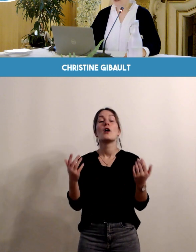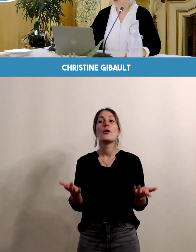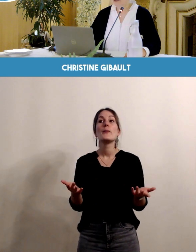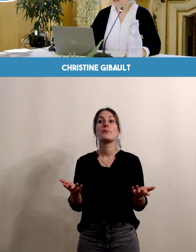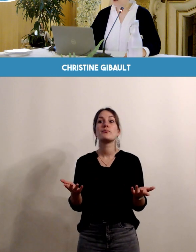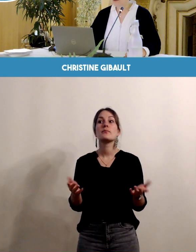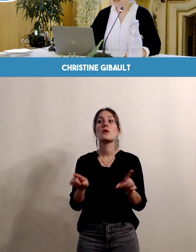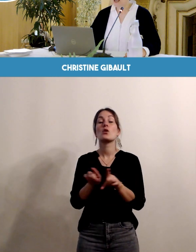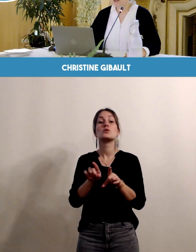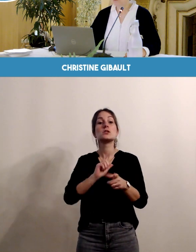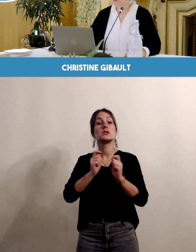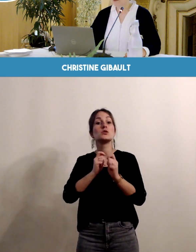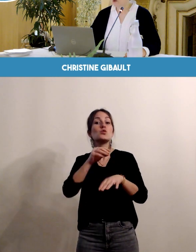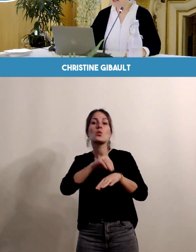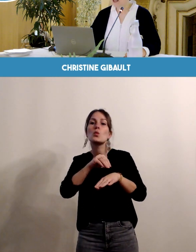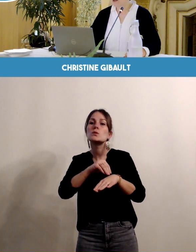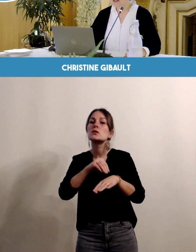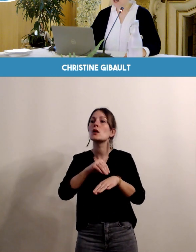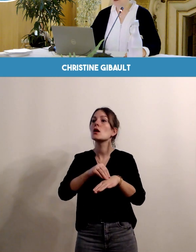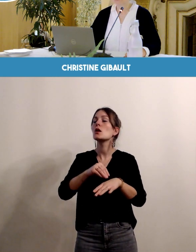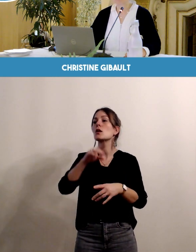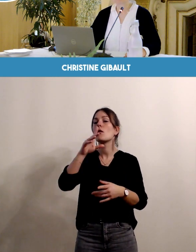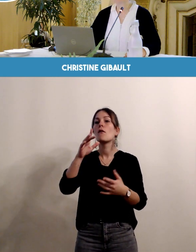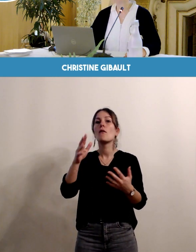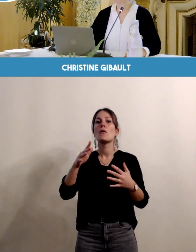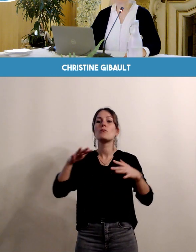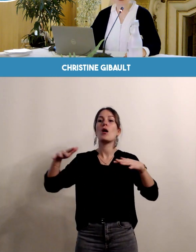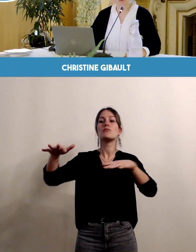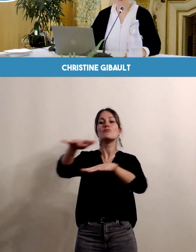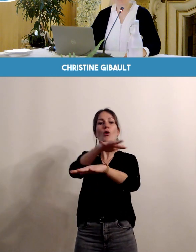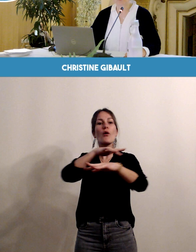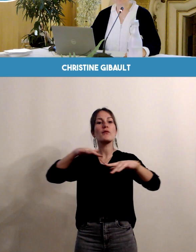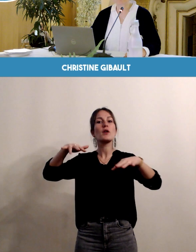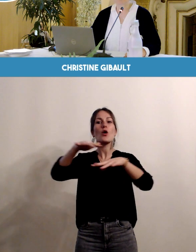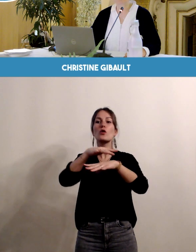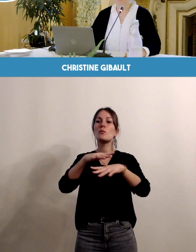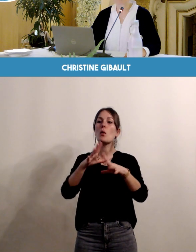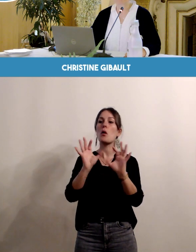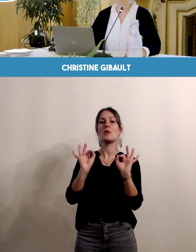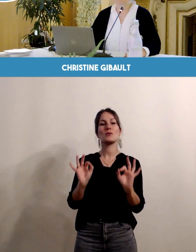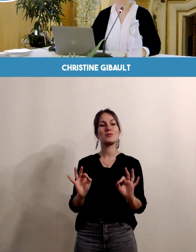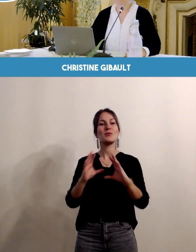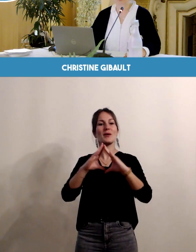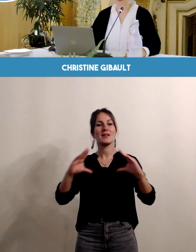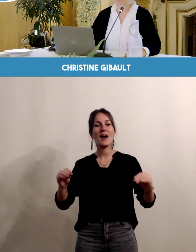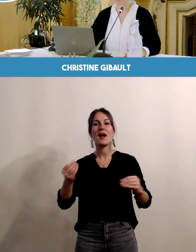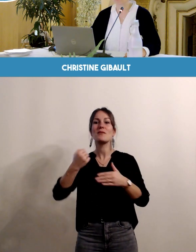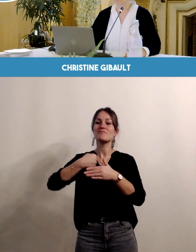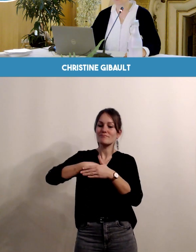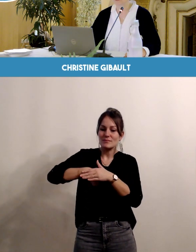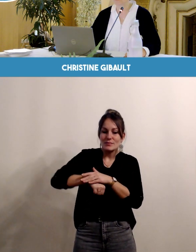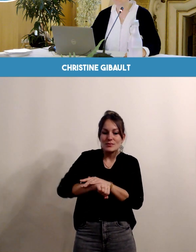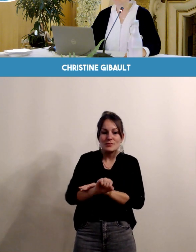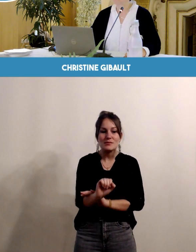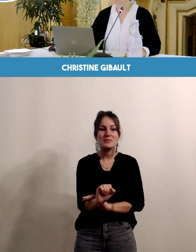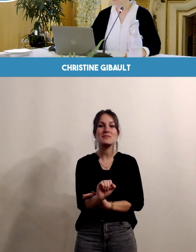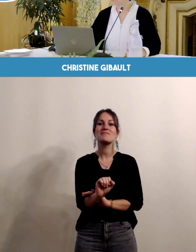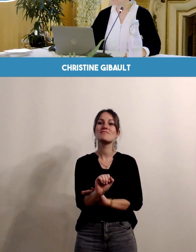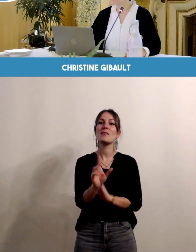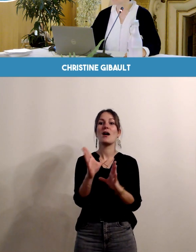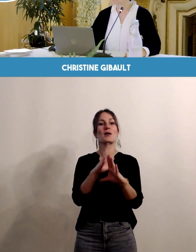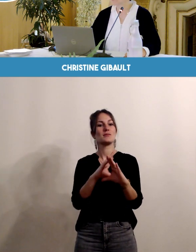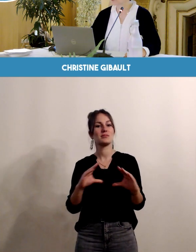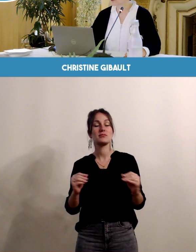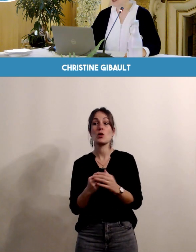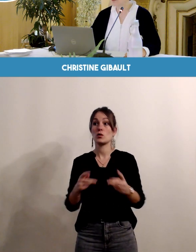On y verra aussi des conseils pour favoriser un environnement beaucoup plus sain pour l'enfant. C'est tout ce que l'on va qualifier de santé environnementale. Des